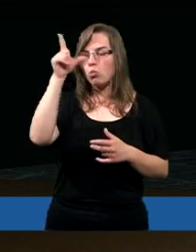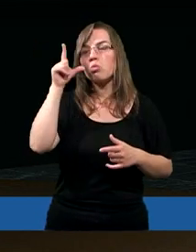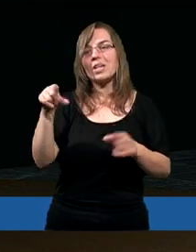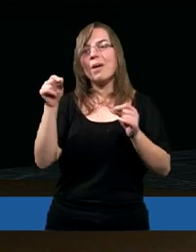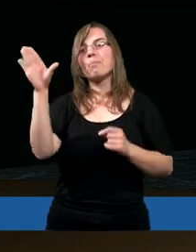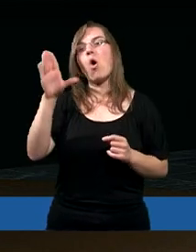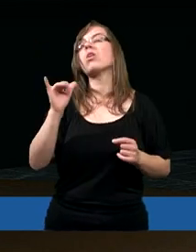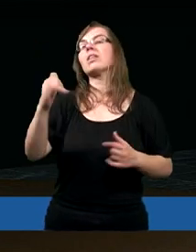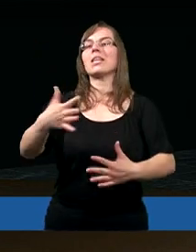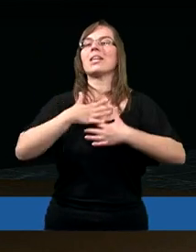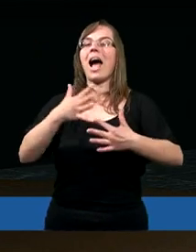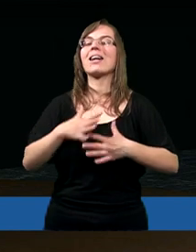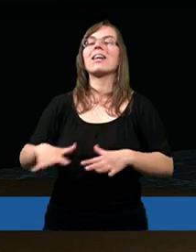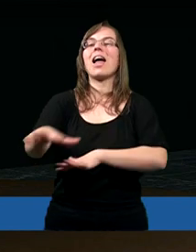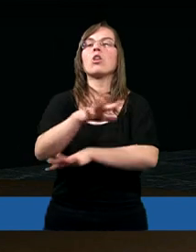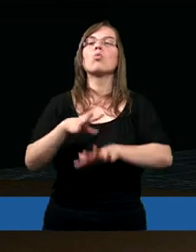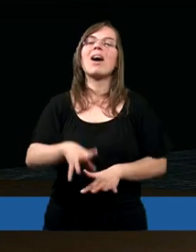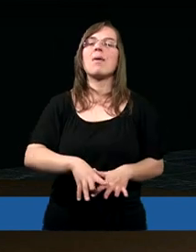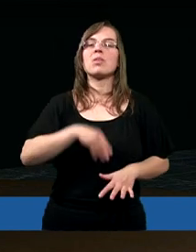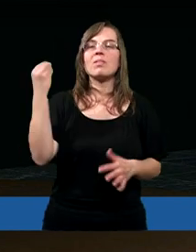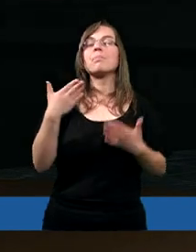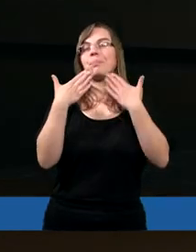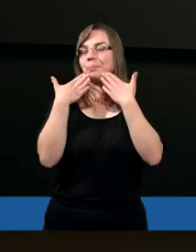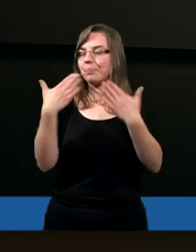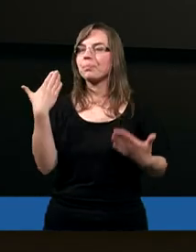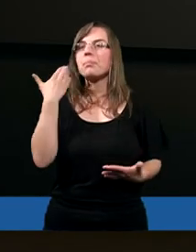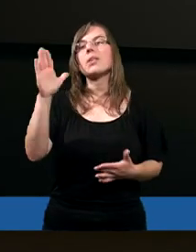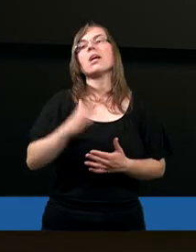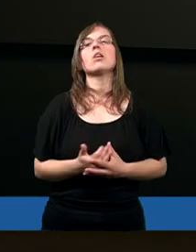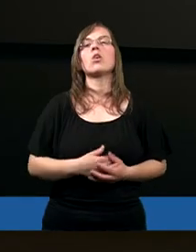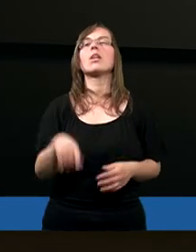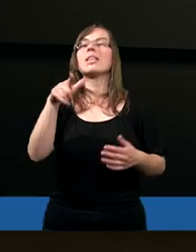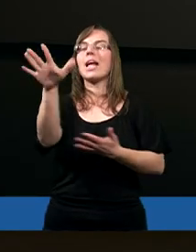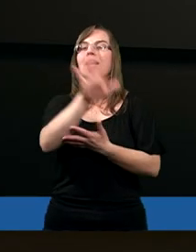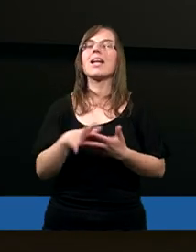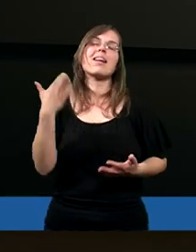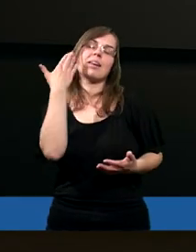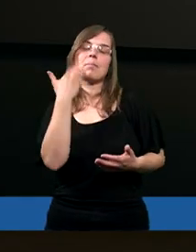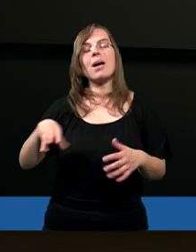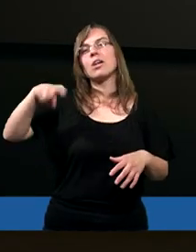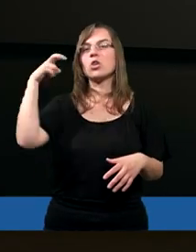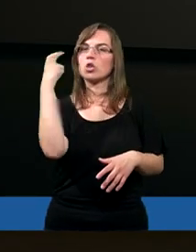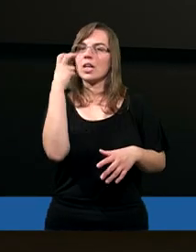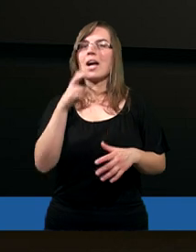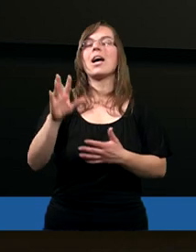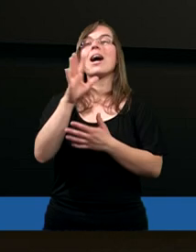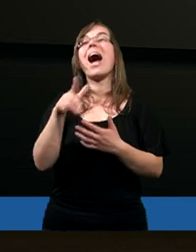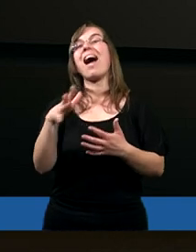ludzie Boży natchnieni Duchem Świętym. Tak, dziękuję. Ten tekst przedstawia bardzo ciekawy